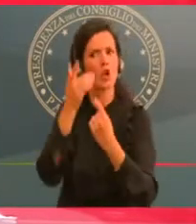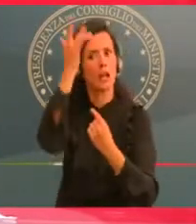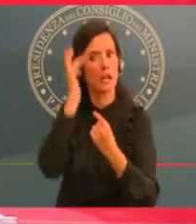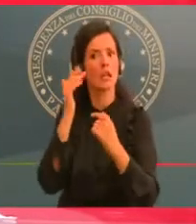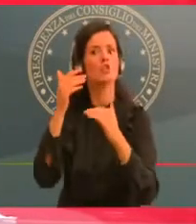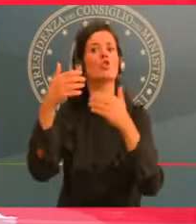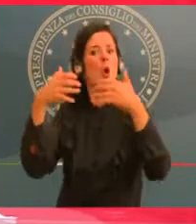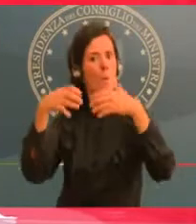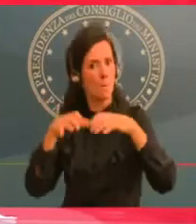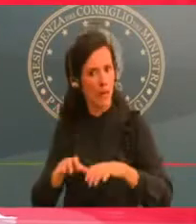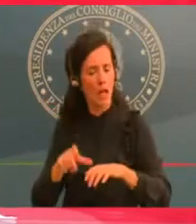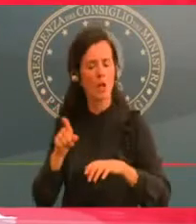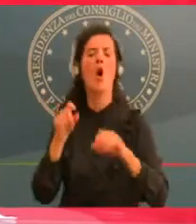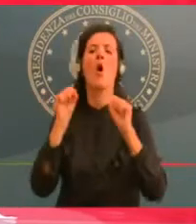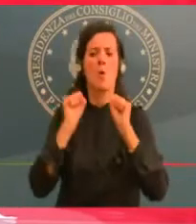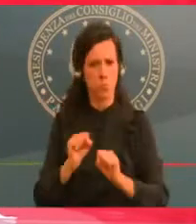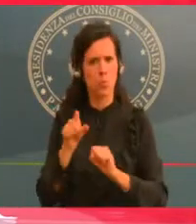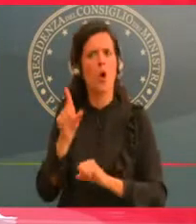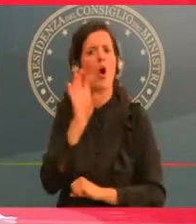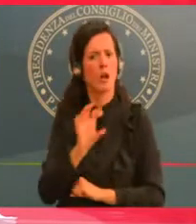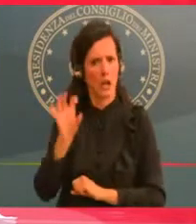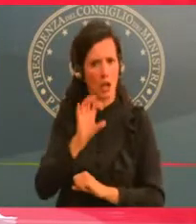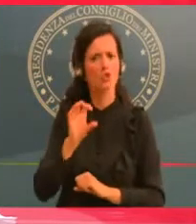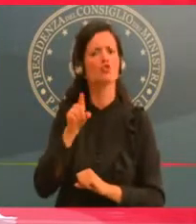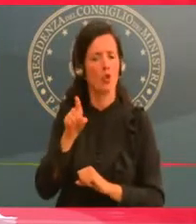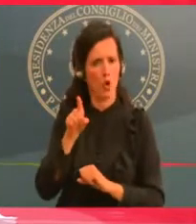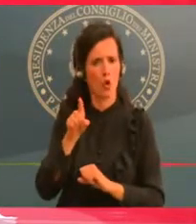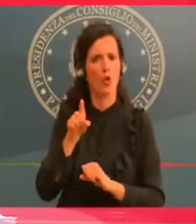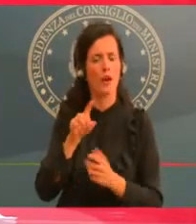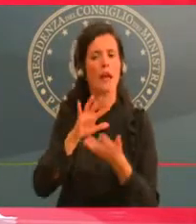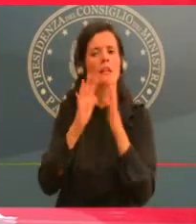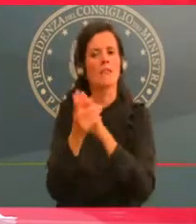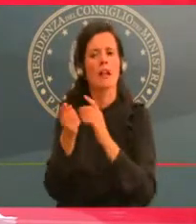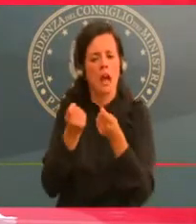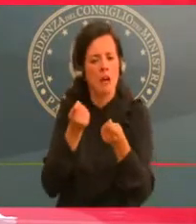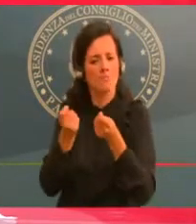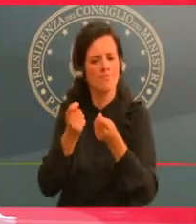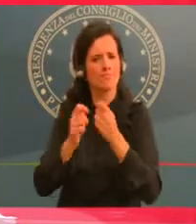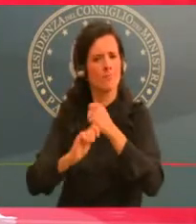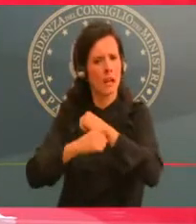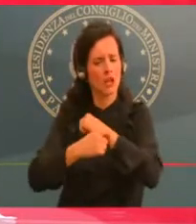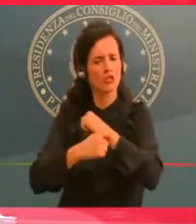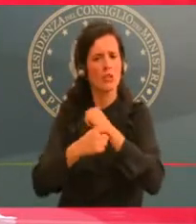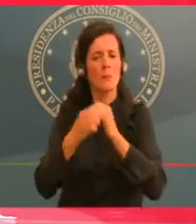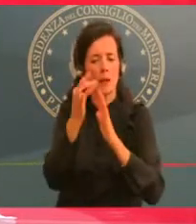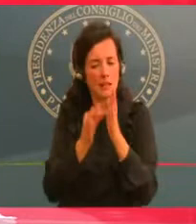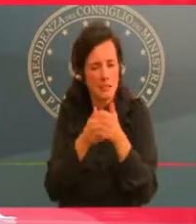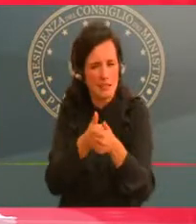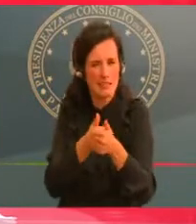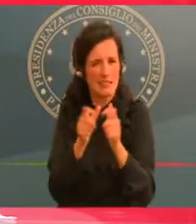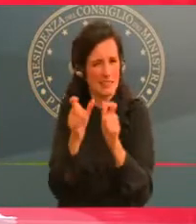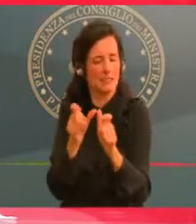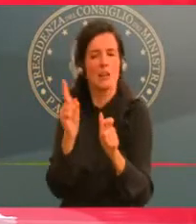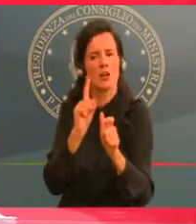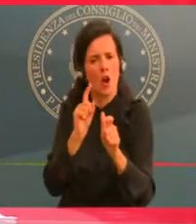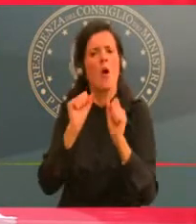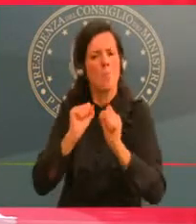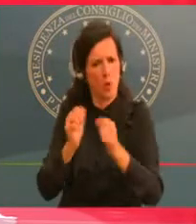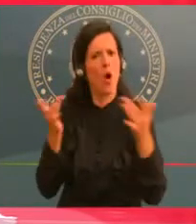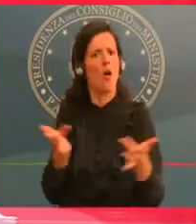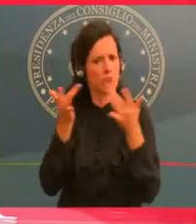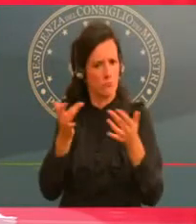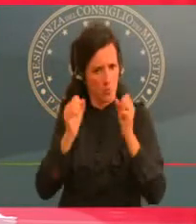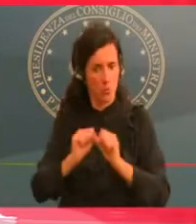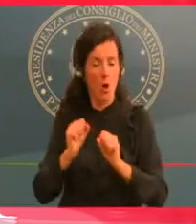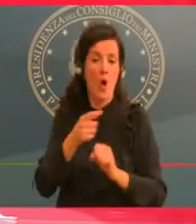restrittive. Ce lo auguriamo tutti. Ho chiesto al Ministero della Salute e anche al